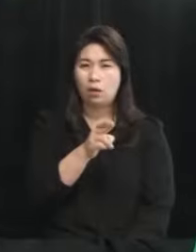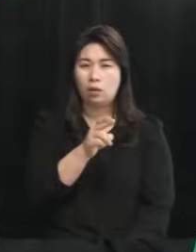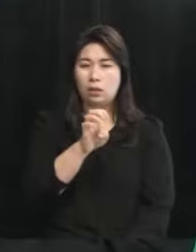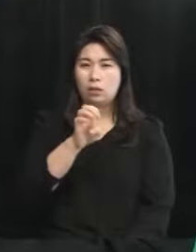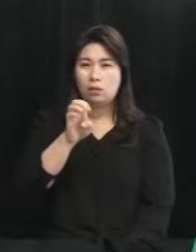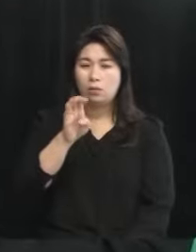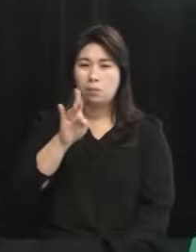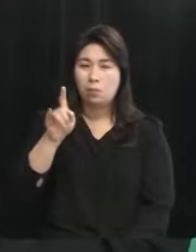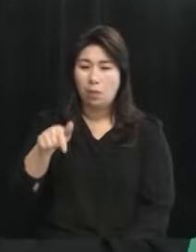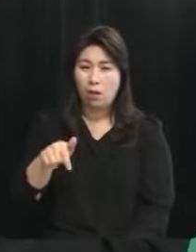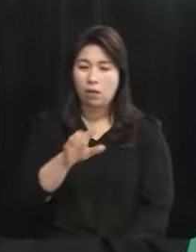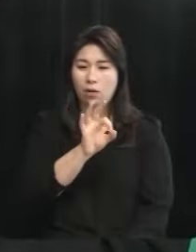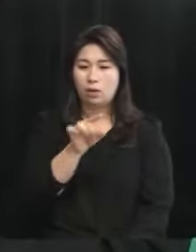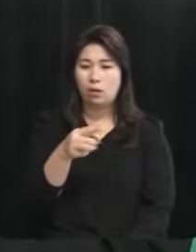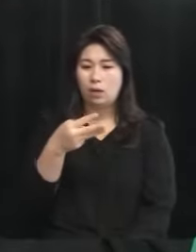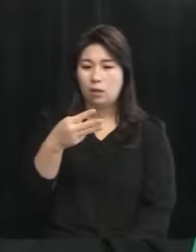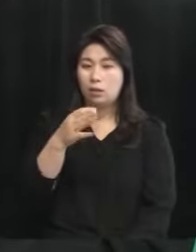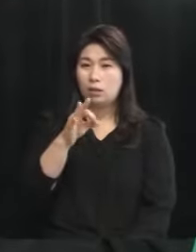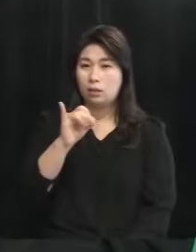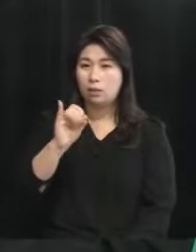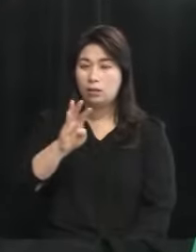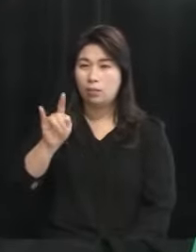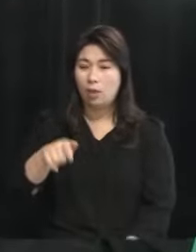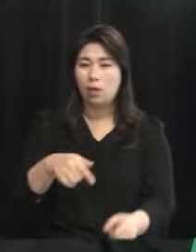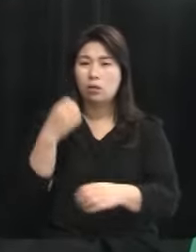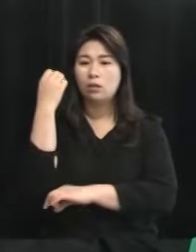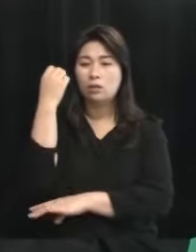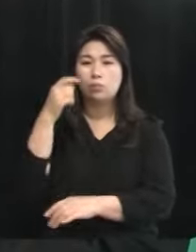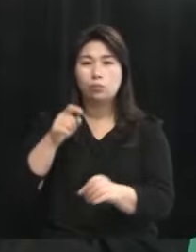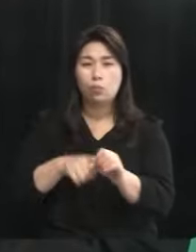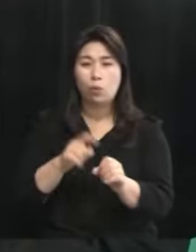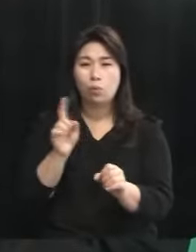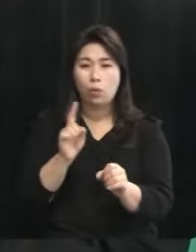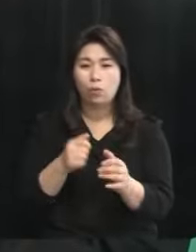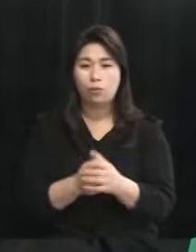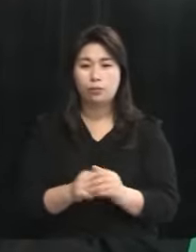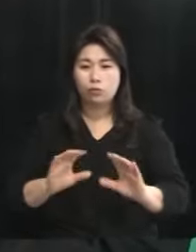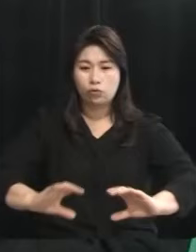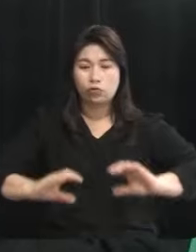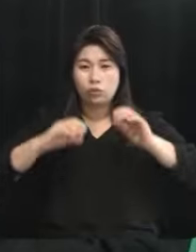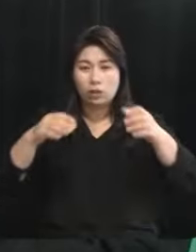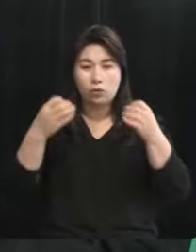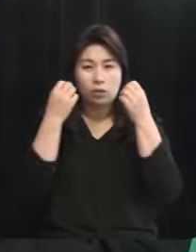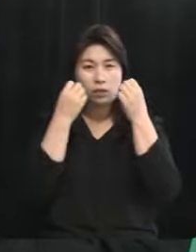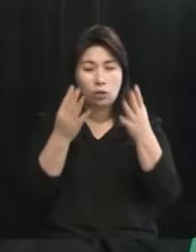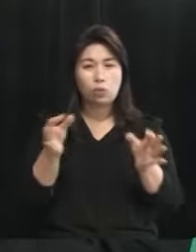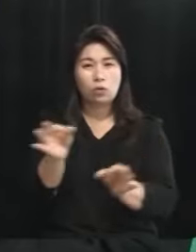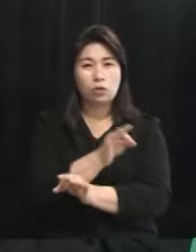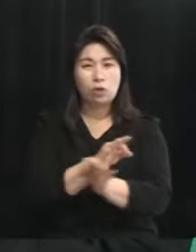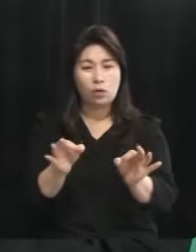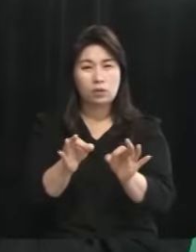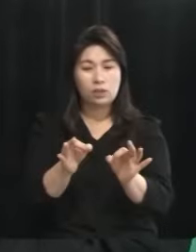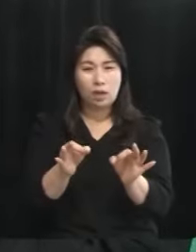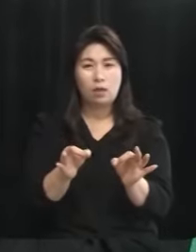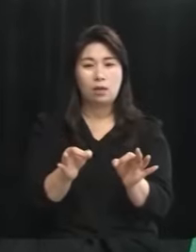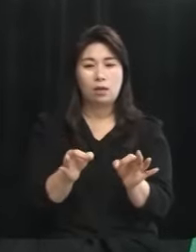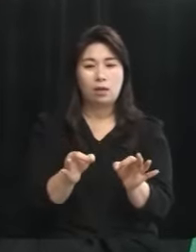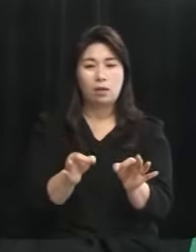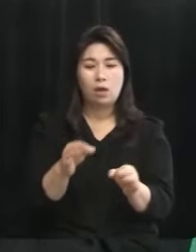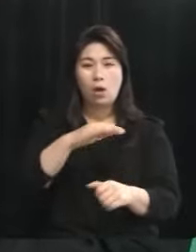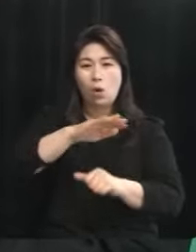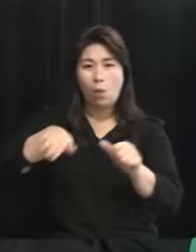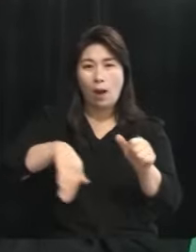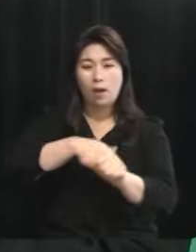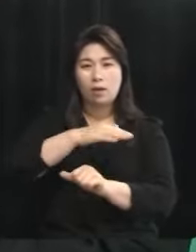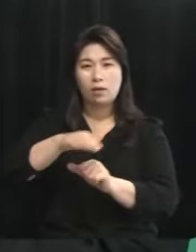근본적인 부분을 생각해야 됩니다 국제적인 새로운 경제 질서로서의 환경